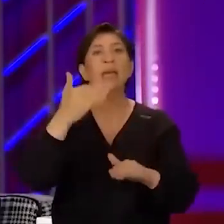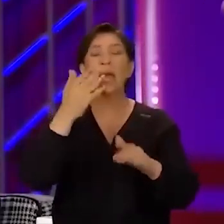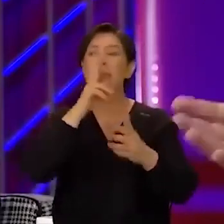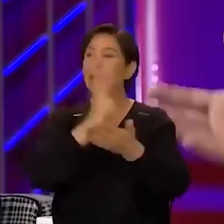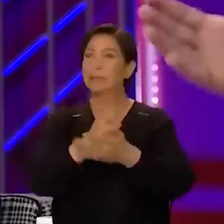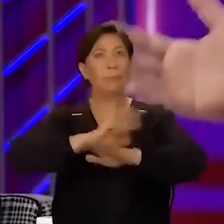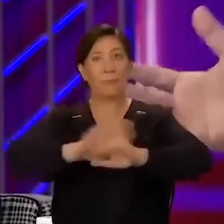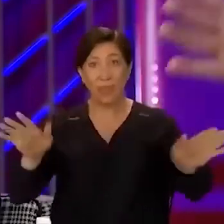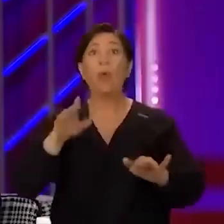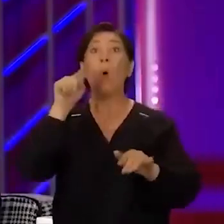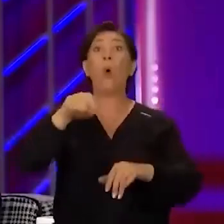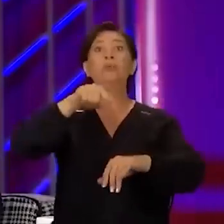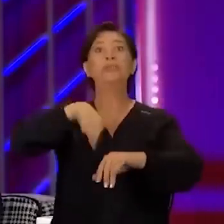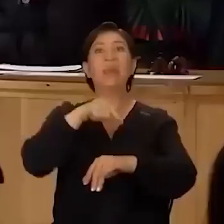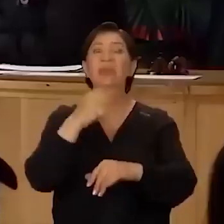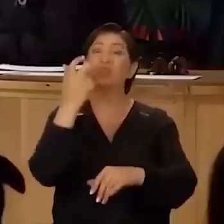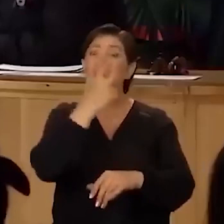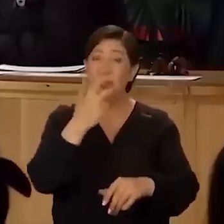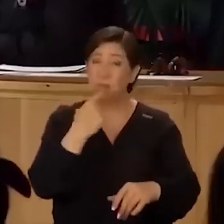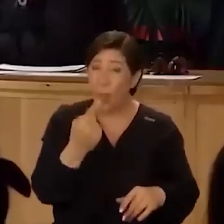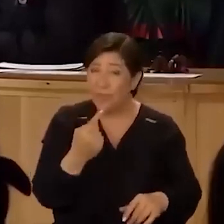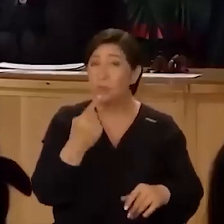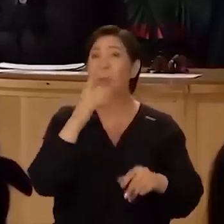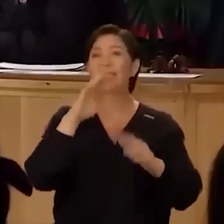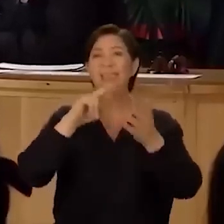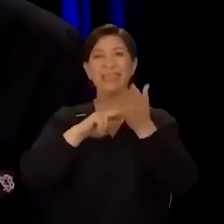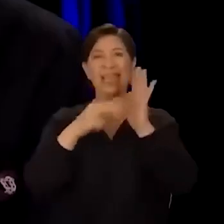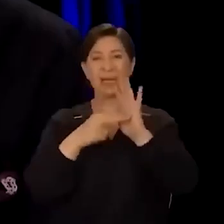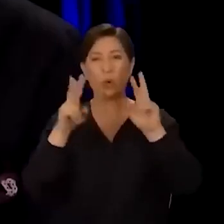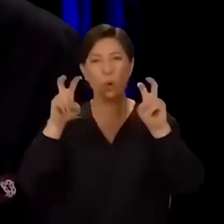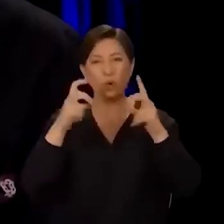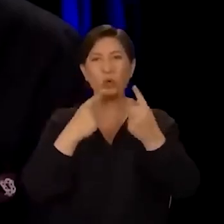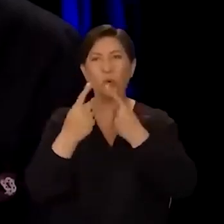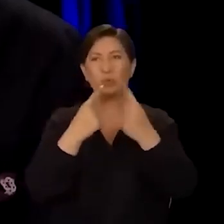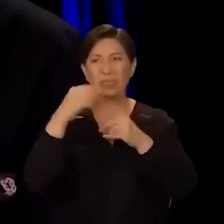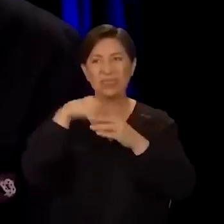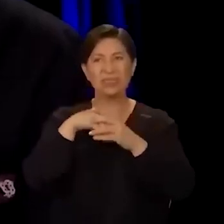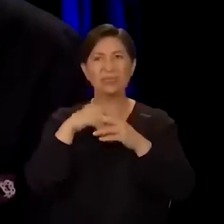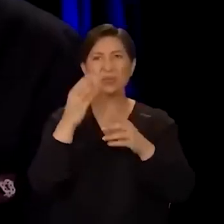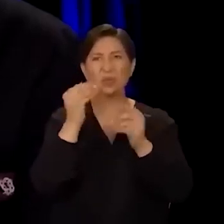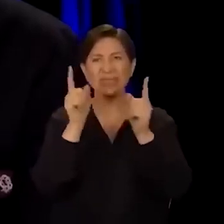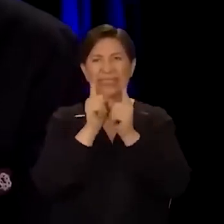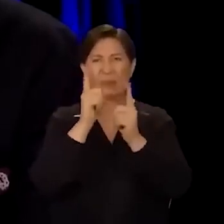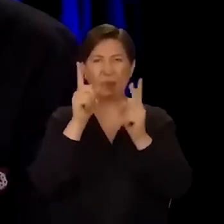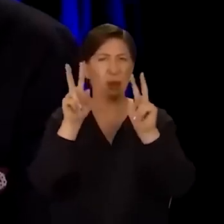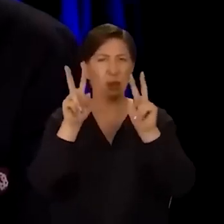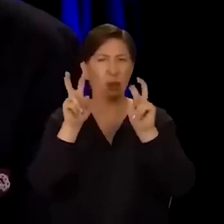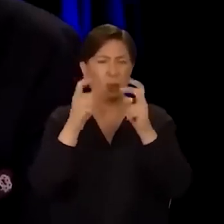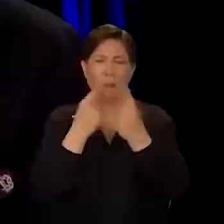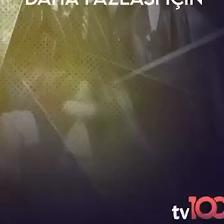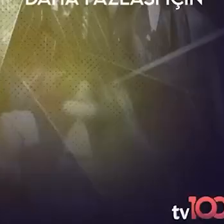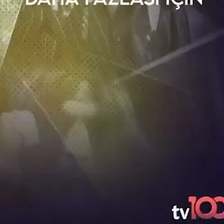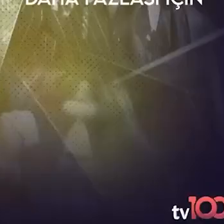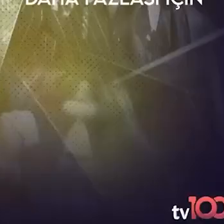belli olduktan sonra ve işte acaba şarkı söyleyeyim mi şarkı söyleyeyim mi? Teknik bir şey konuşmak için. Teknik bir şey konuşmak için. Çok kısa bir konuşma yaptık. Onun dışında konuşmuyoruz